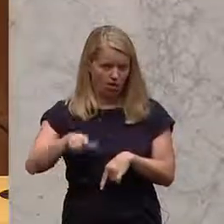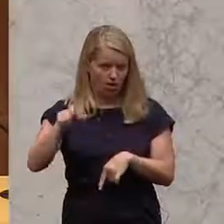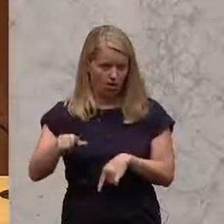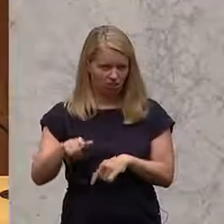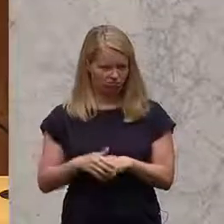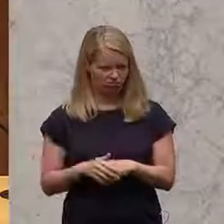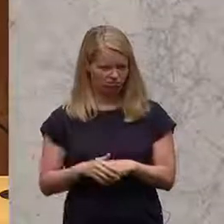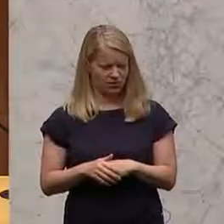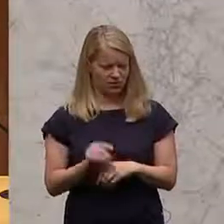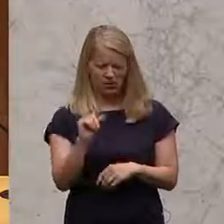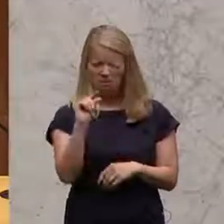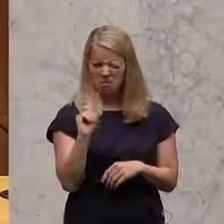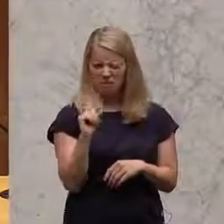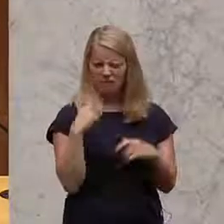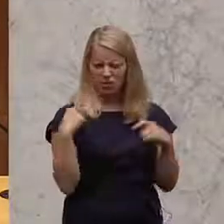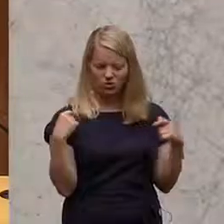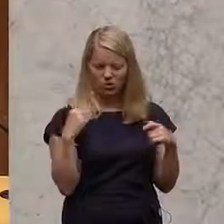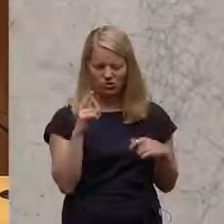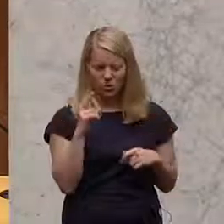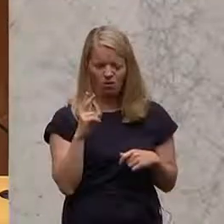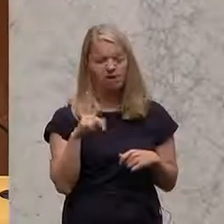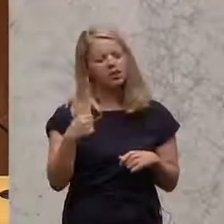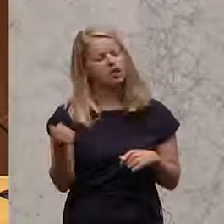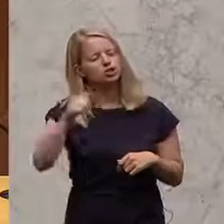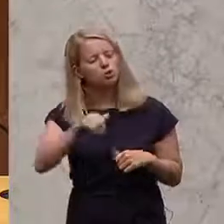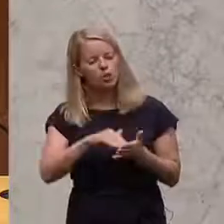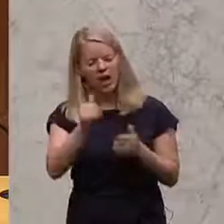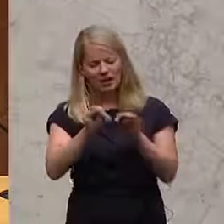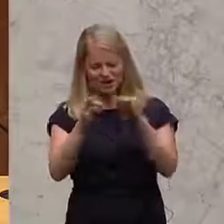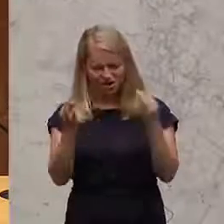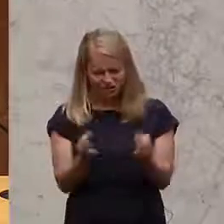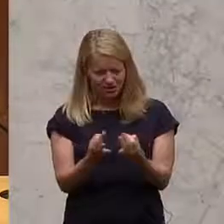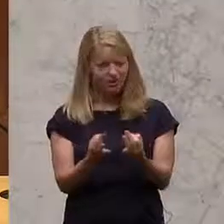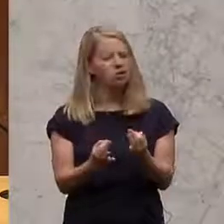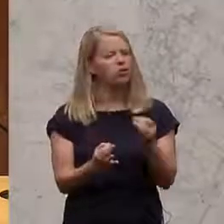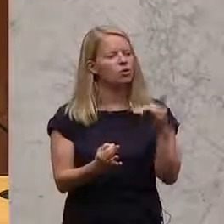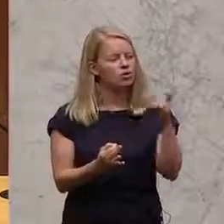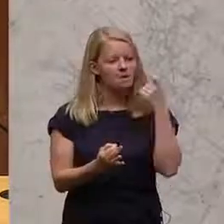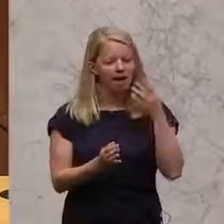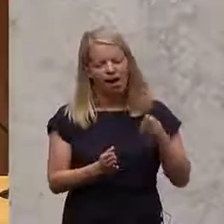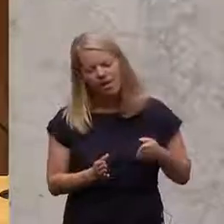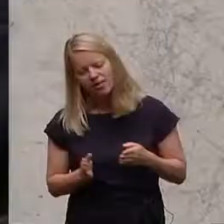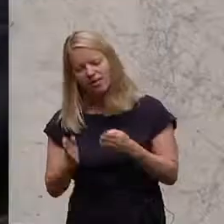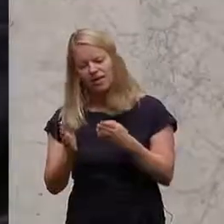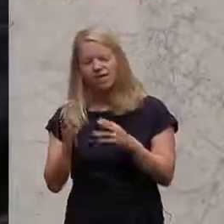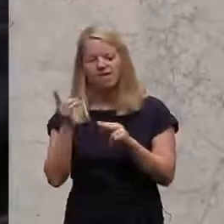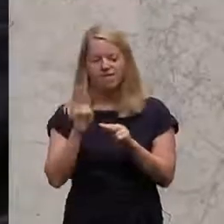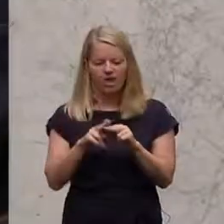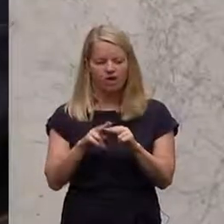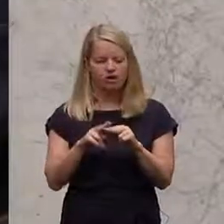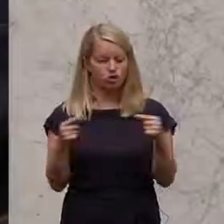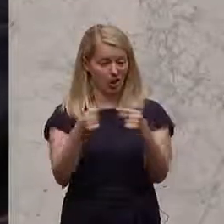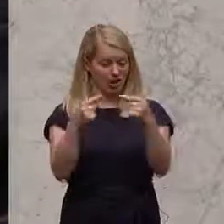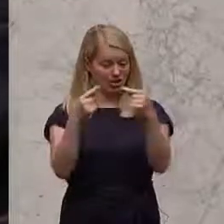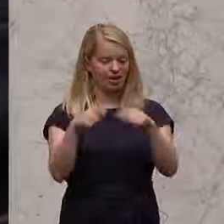Minifunktion, weil es gibt dann noch einen weiteren Satz drin und der geht in die Richtung, wenn Sie sich